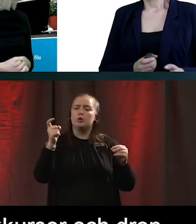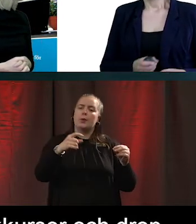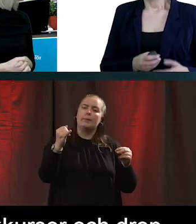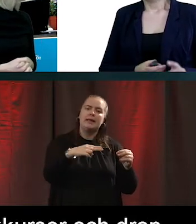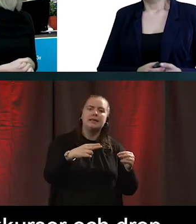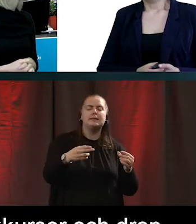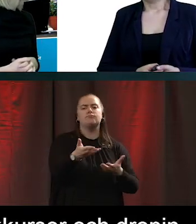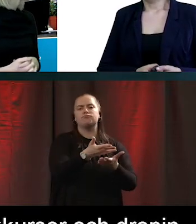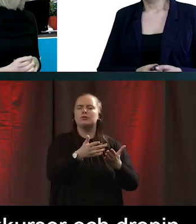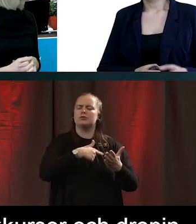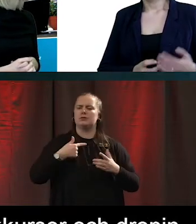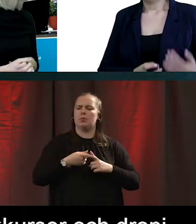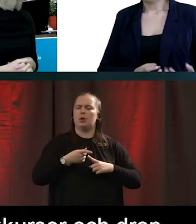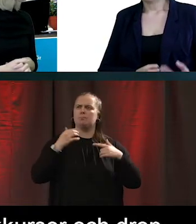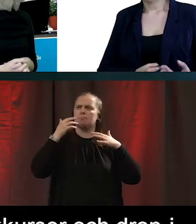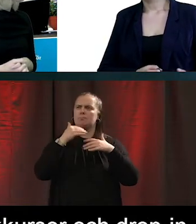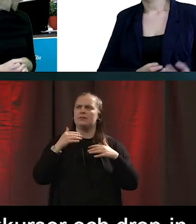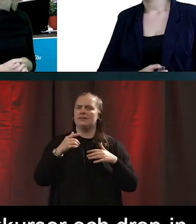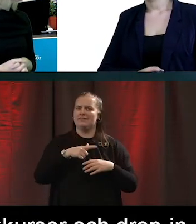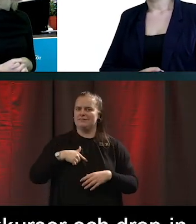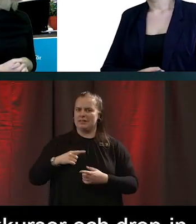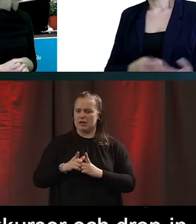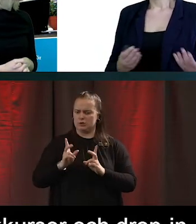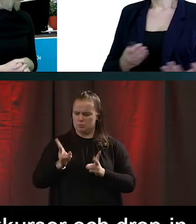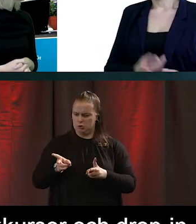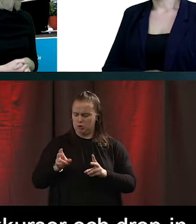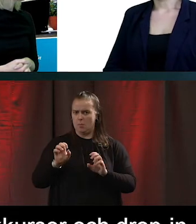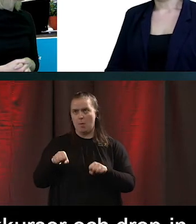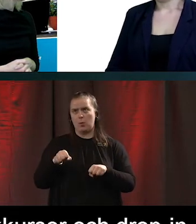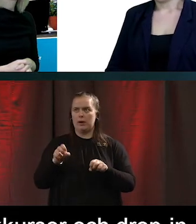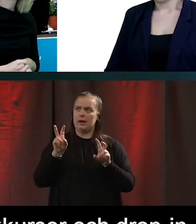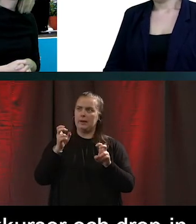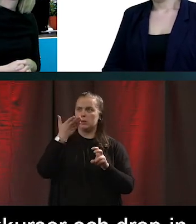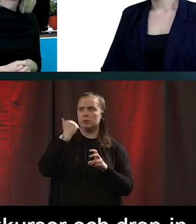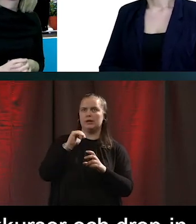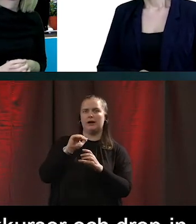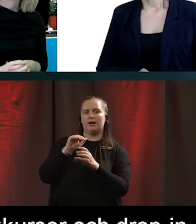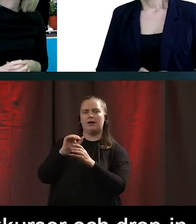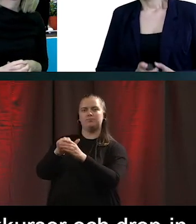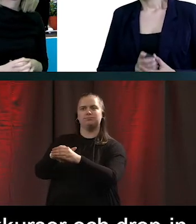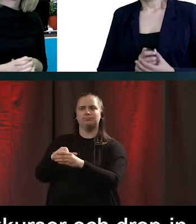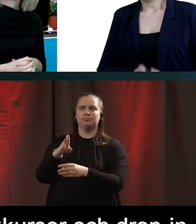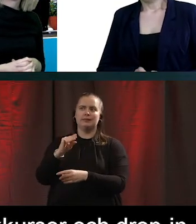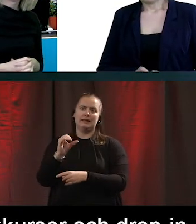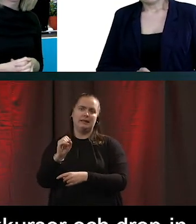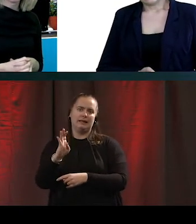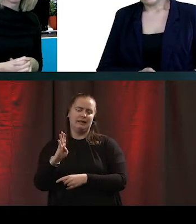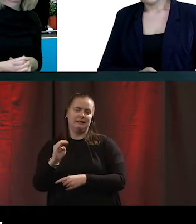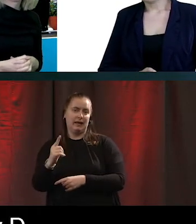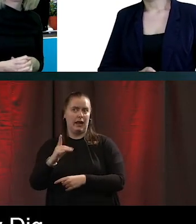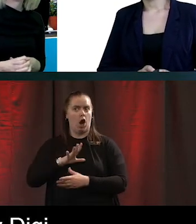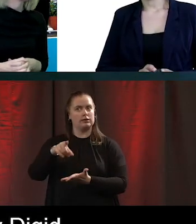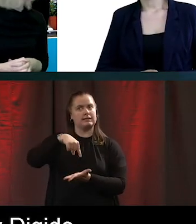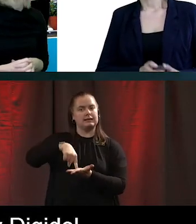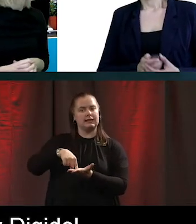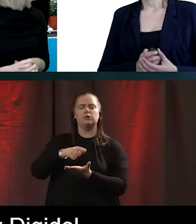Så vi började fundera lite grann. Borde inte vi också kunna få vara någon form av Digidel-center? Så efter en dialog med Digidel